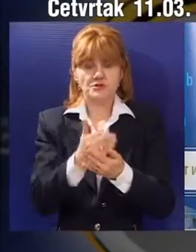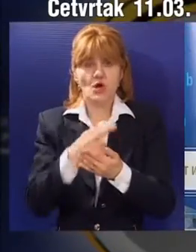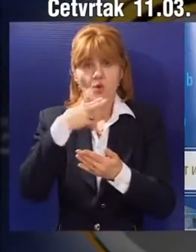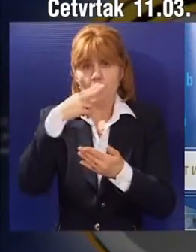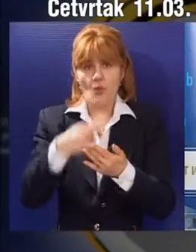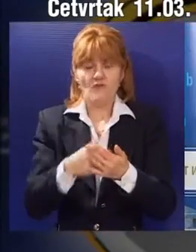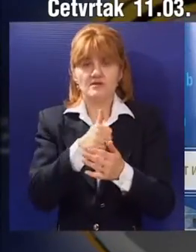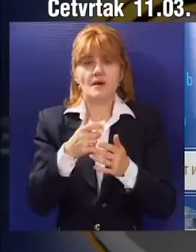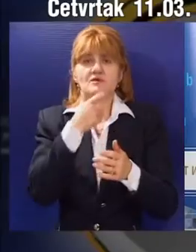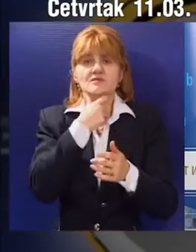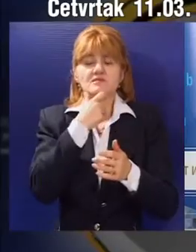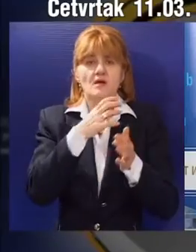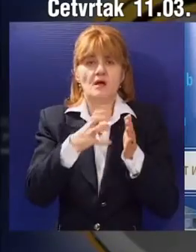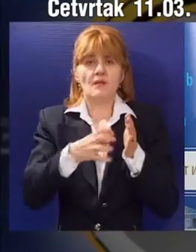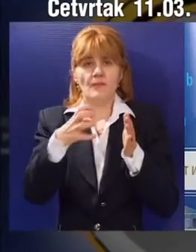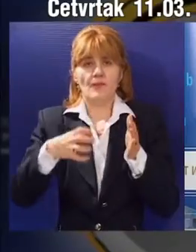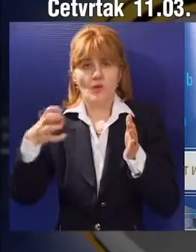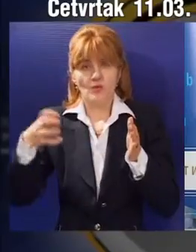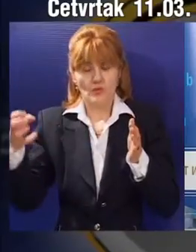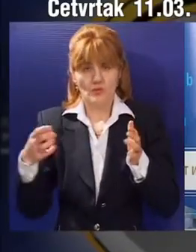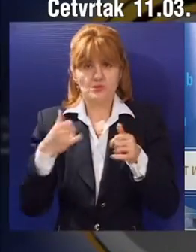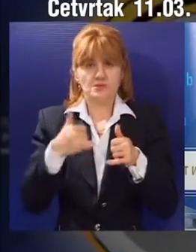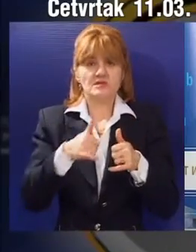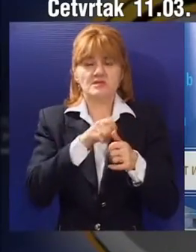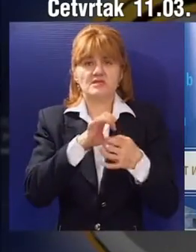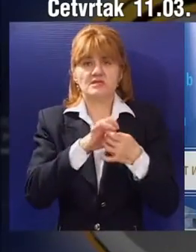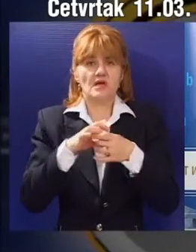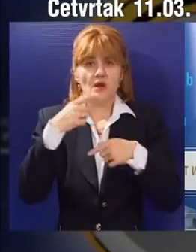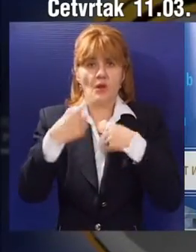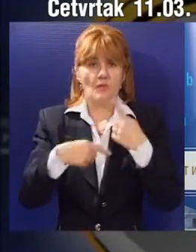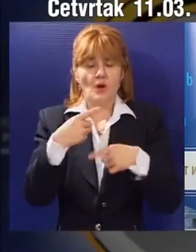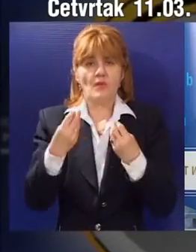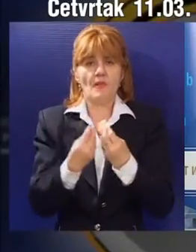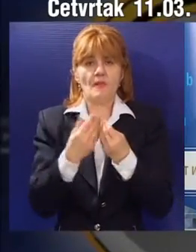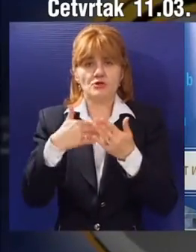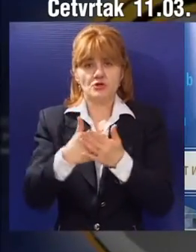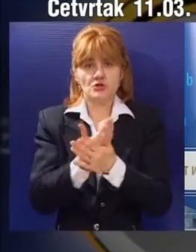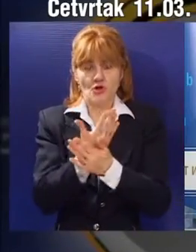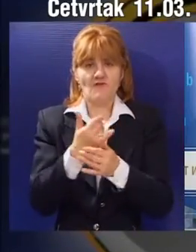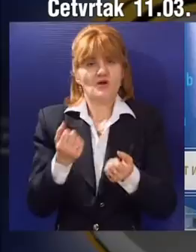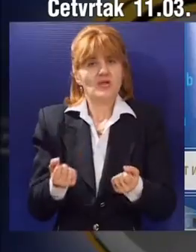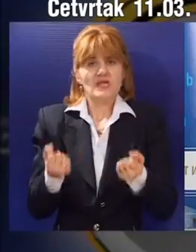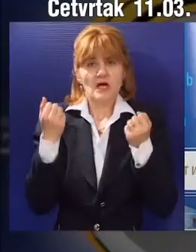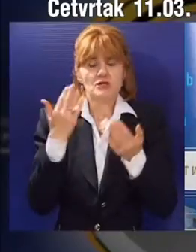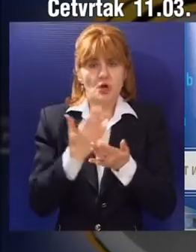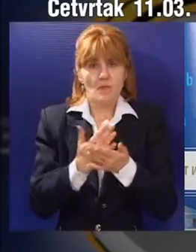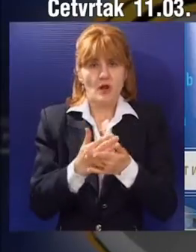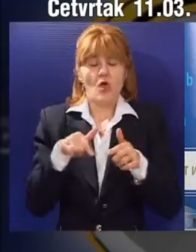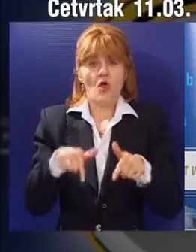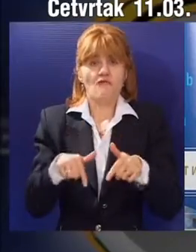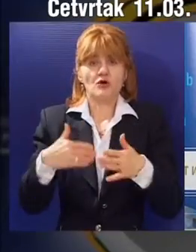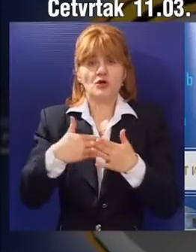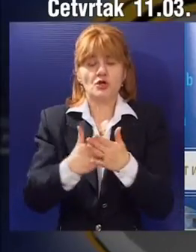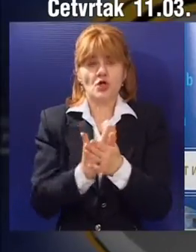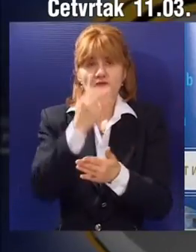on se samo produžavao ili je važi iz nekog prethodnog perioda koji se stalno treba uskladživati, ali to je vrlo teško išlo nosom svega toga.